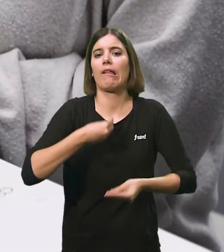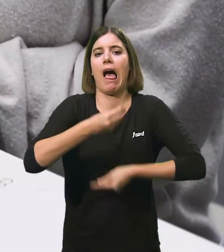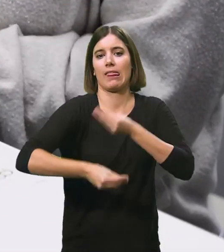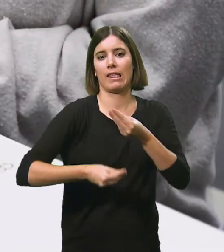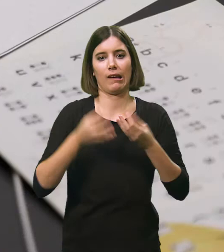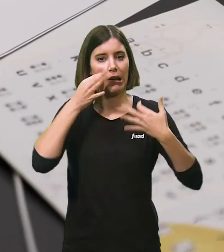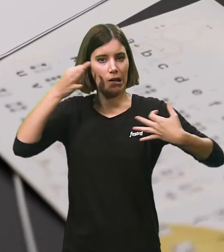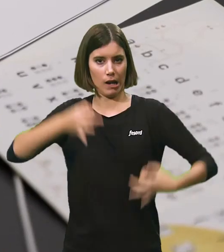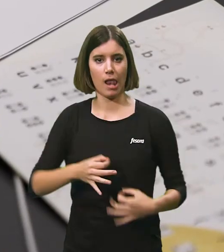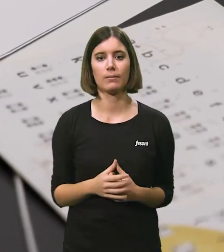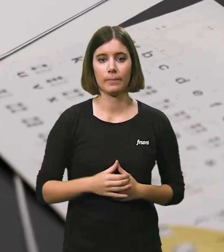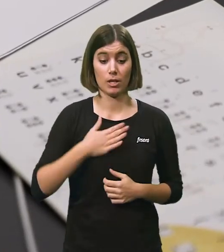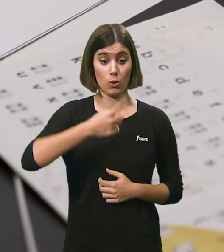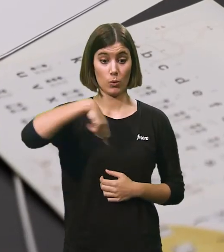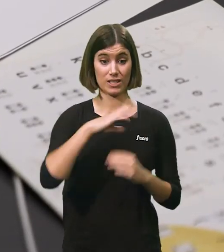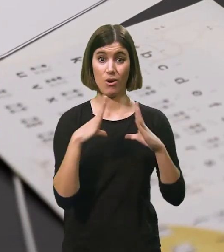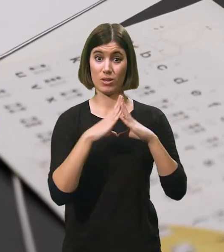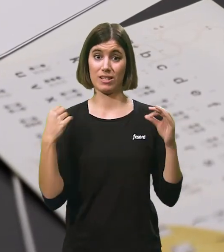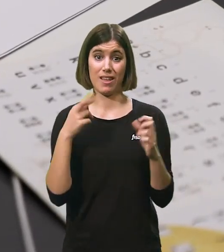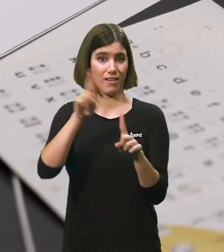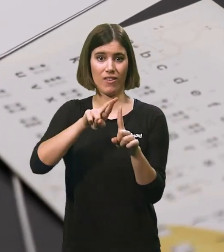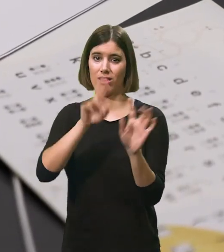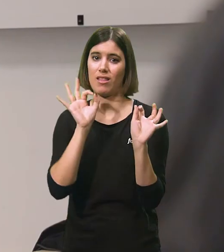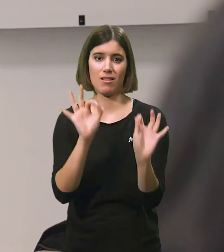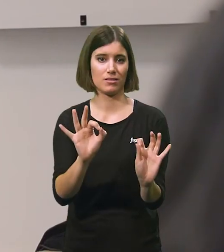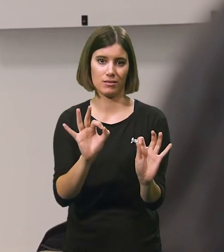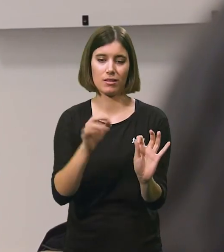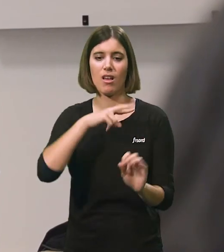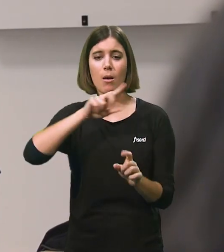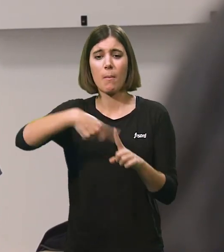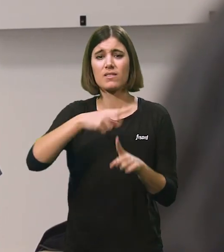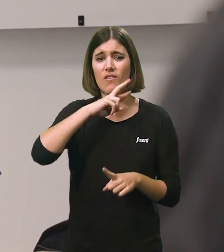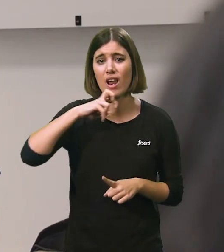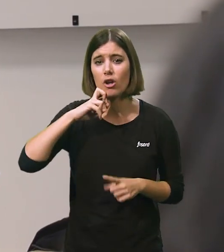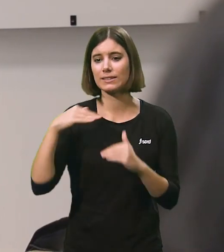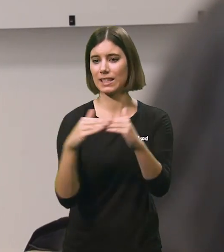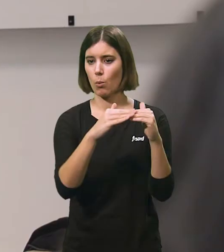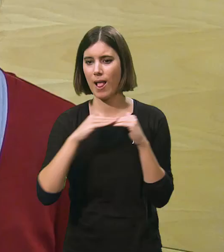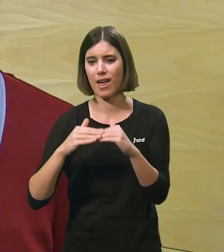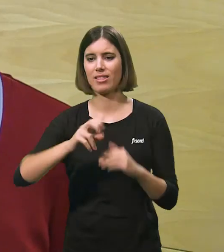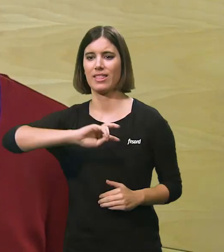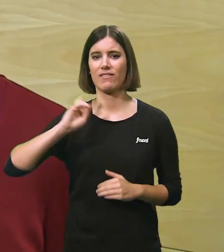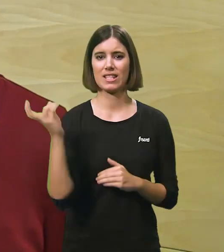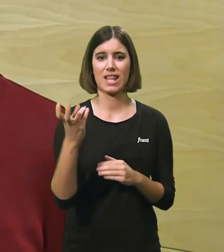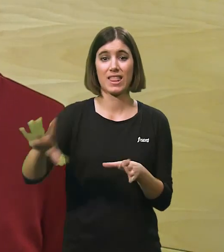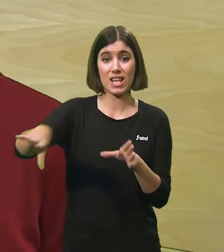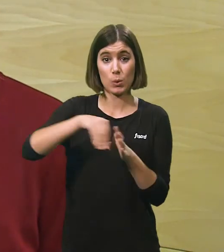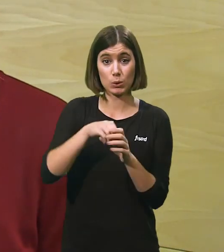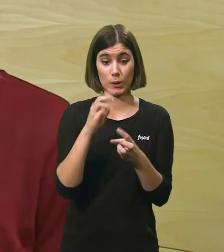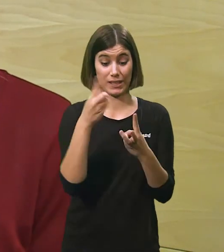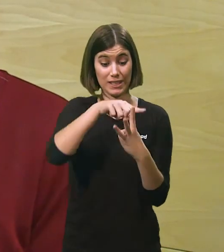ho fan possible. Fan possible que la nostra universitat siga un referent i que els valors d'igualtat,